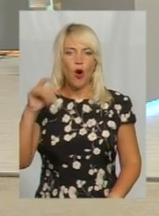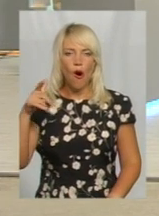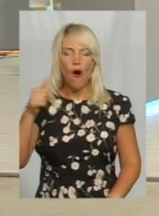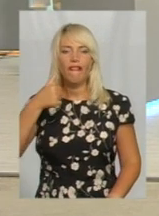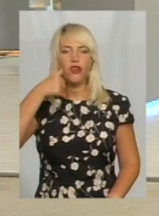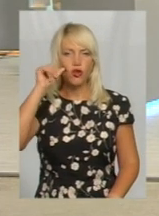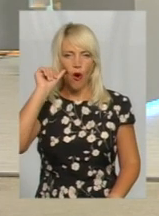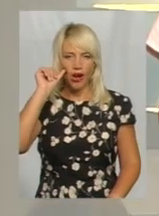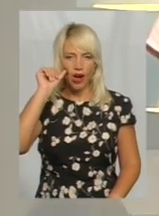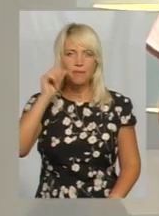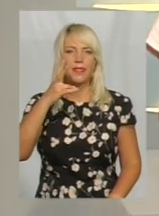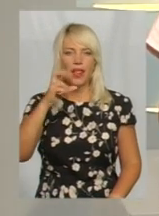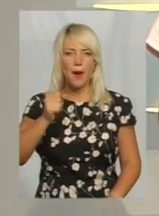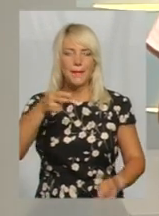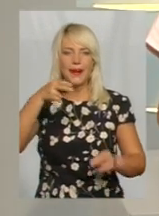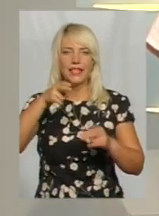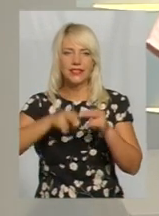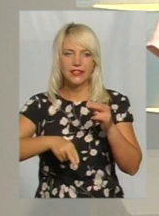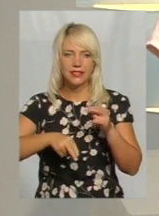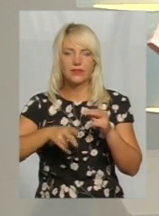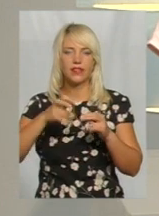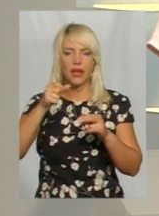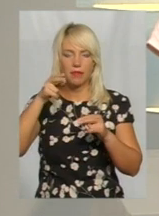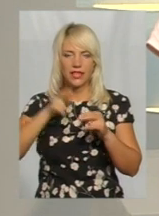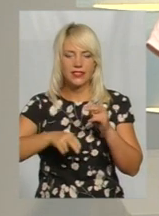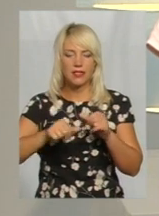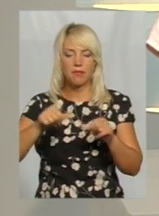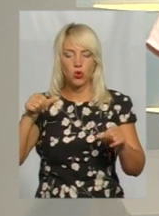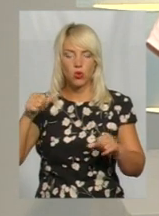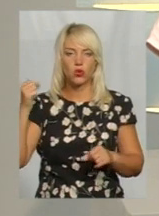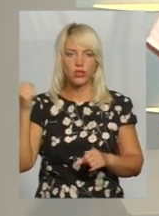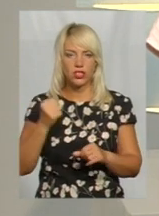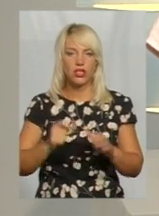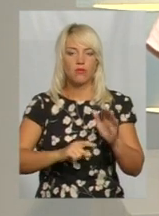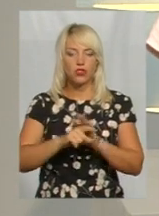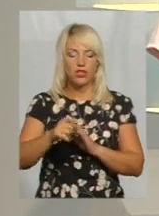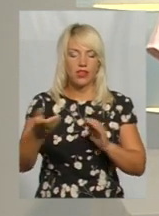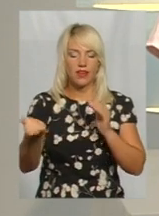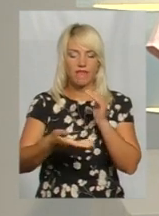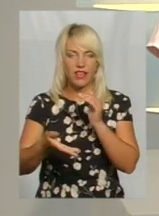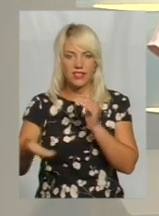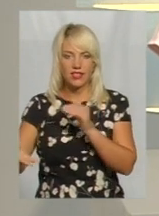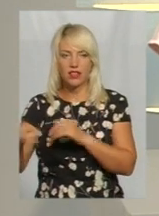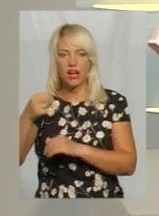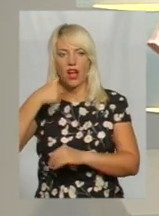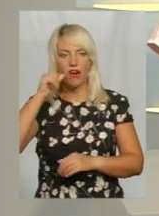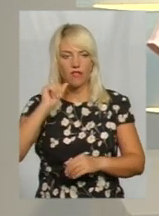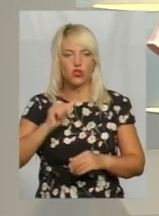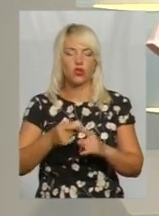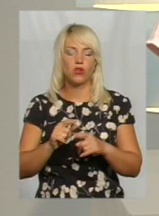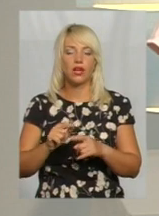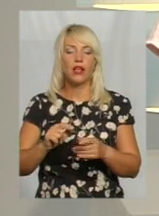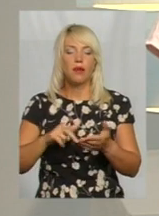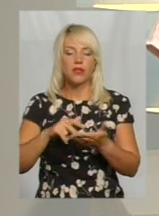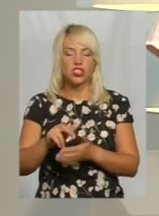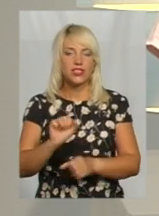наприкінці минулого тижня їх почали вирізати, а учора їх вийшли захищати від пилок селяни.